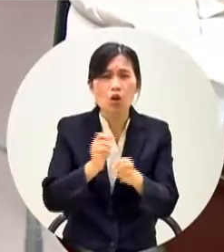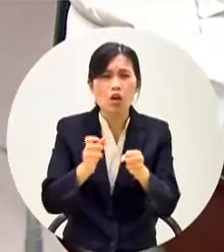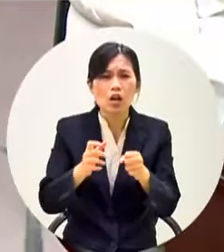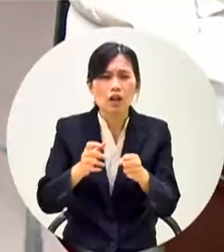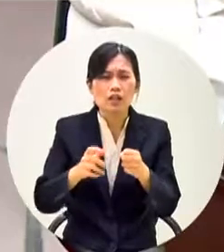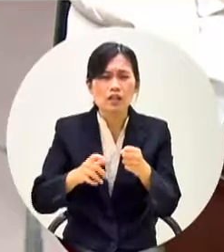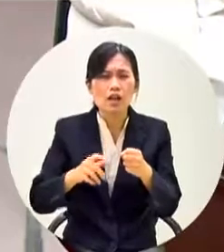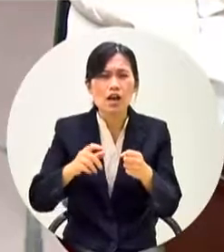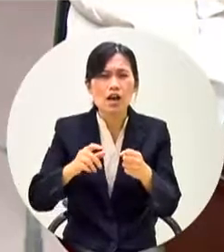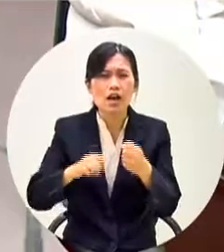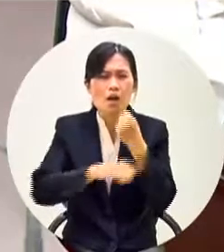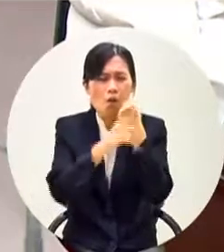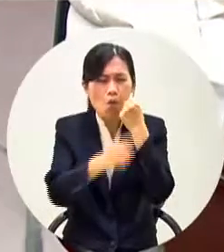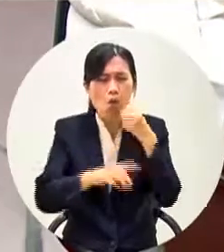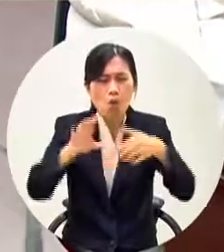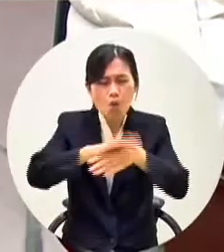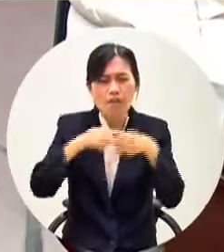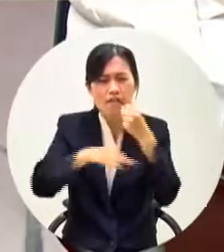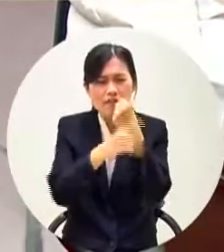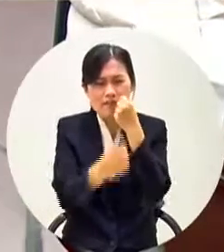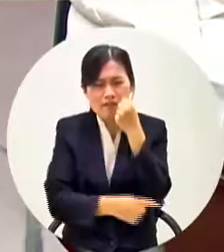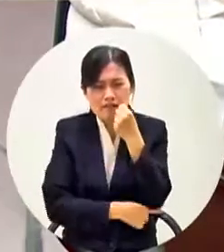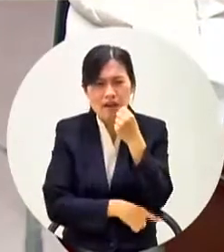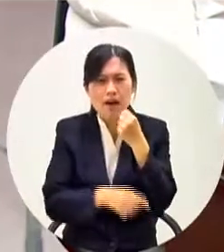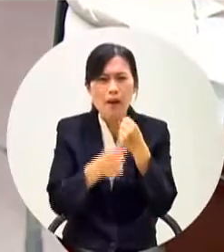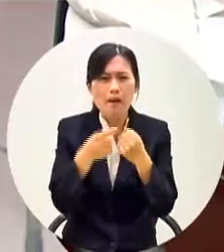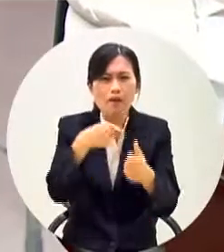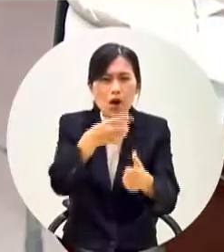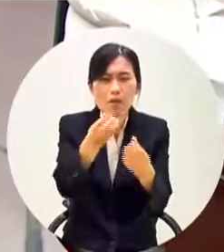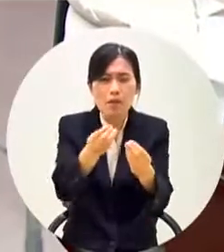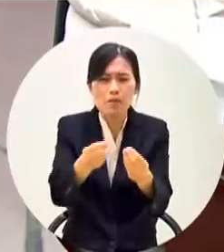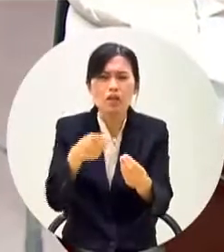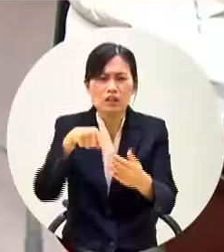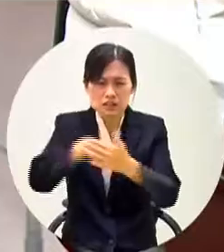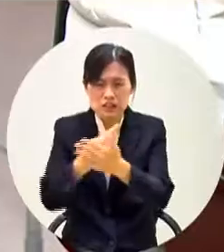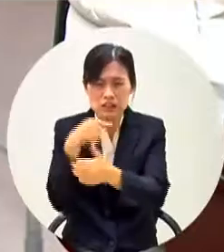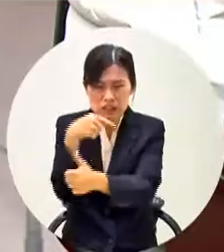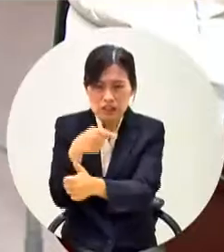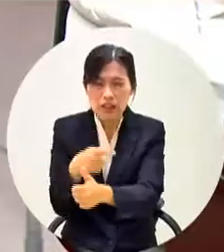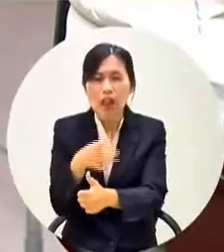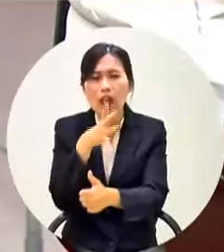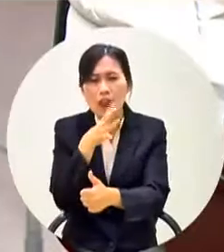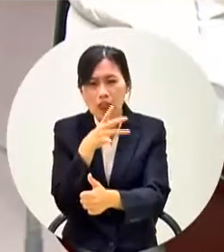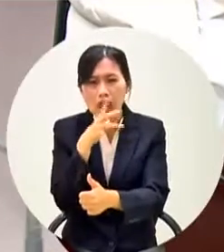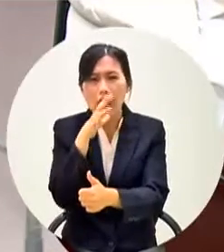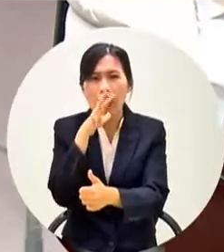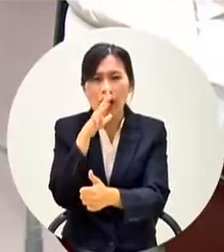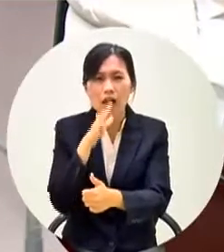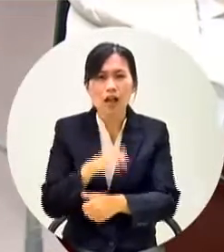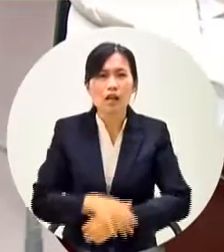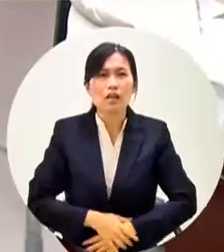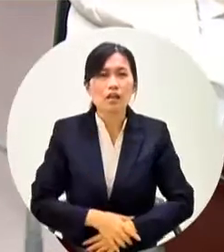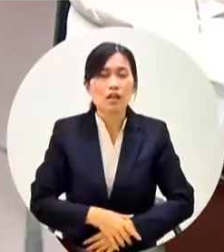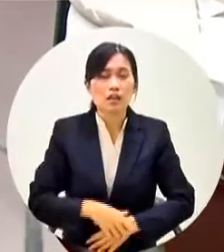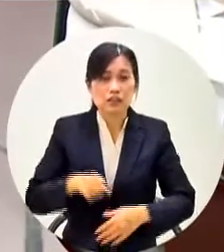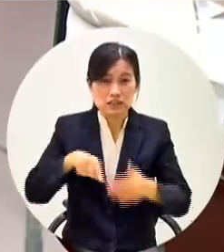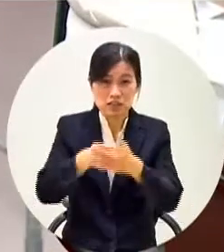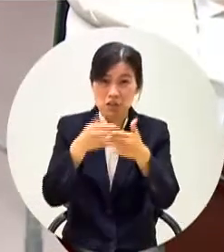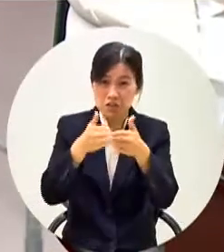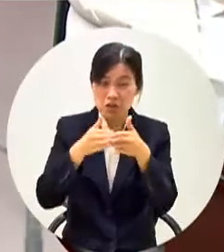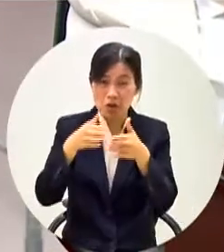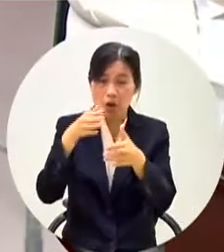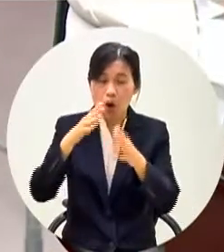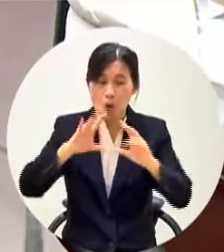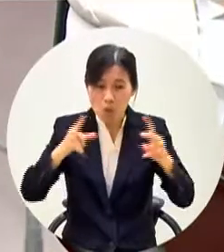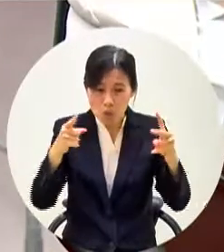就會教他啊你會說啊聽有人怎麼怎麼說國小就這樣子你只要把國小的程度